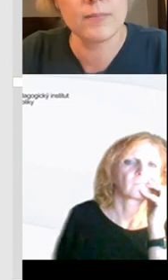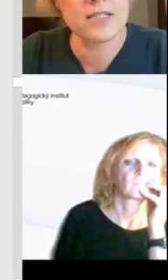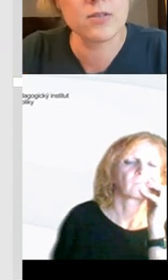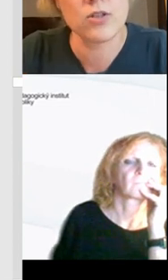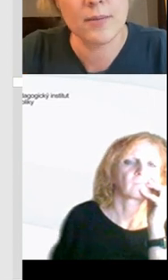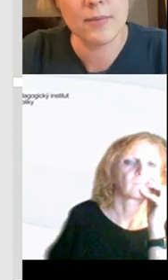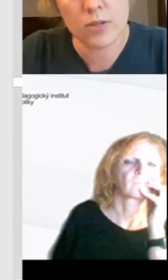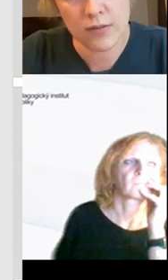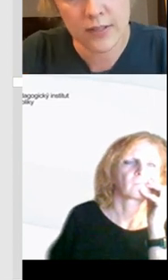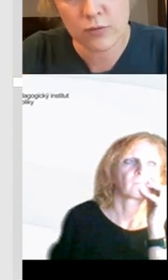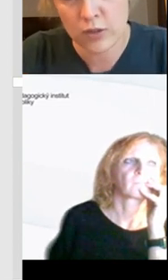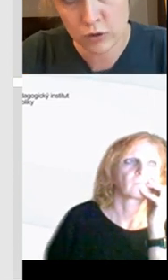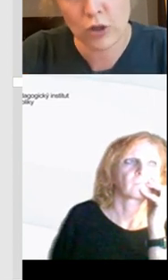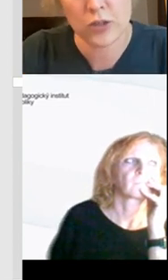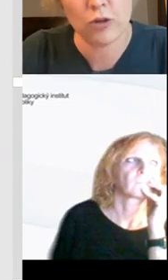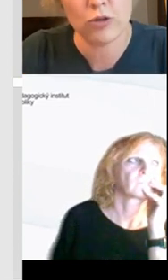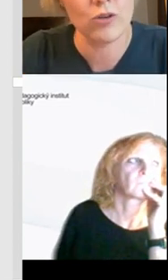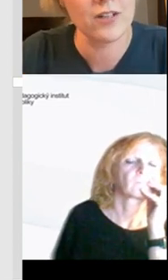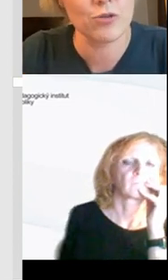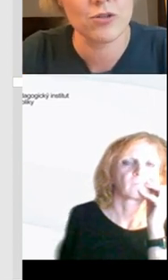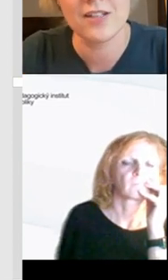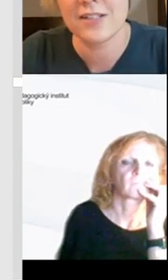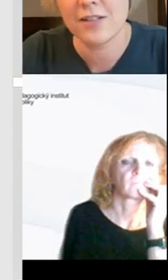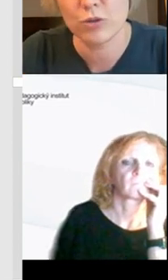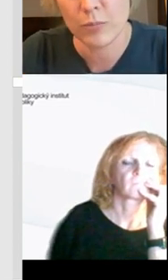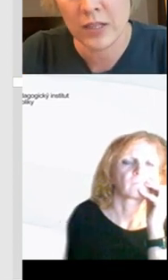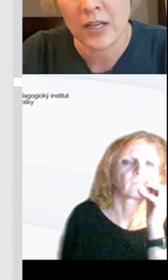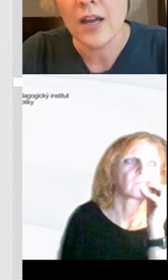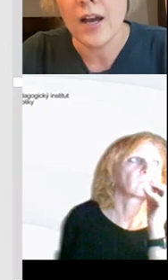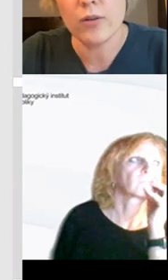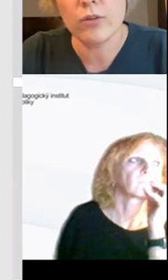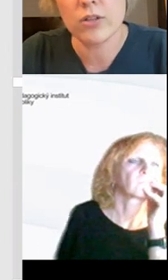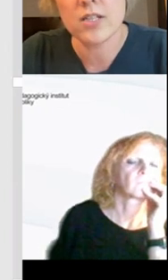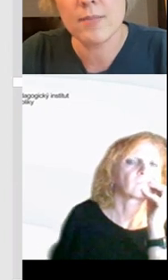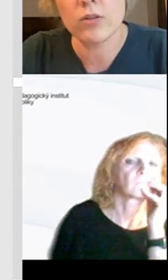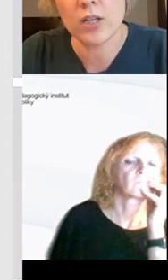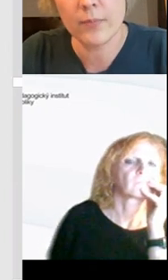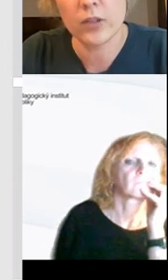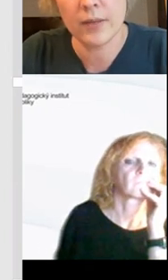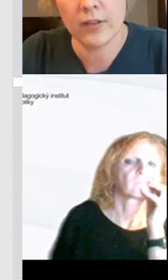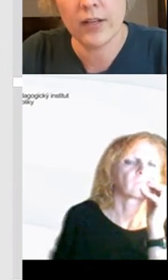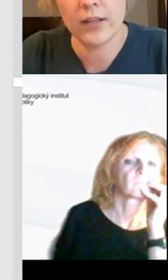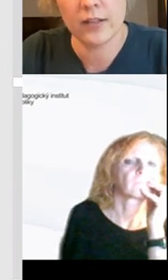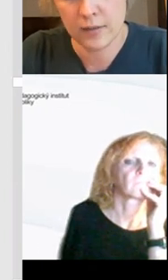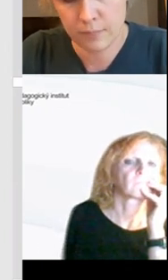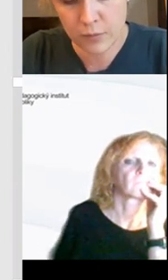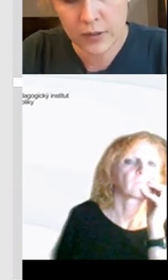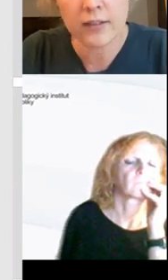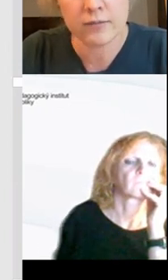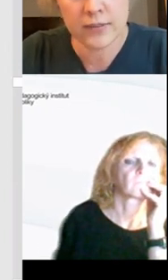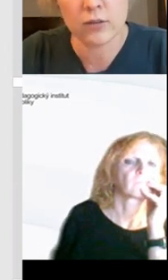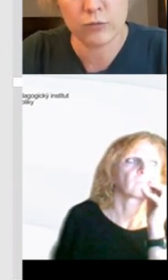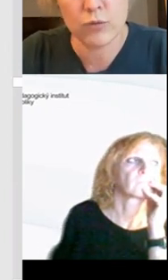Je toho, myslím si, že sami dobře víte, čeho všeho jsou oni na sociálních sítích schopní a je důležité s nimi o těch pravidlech